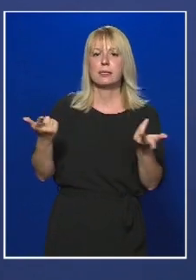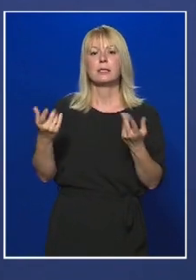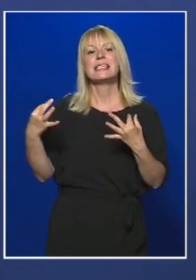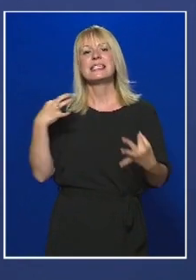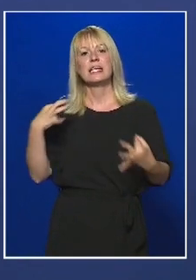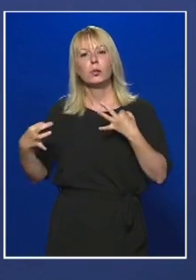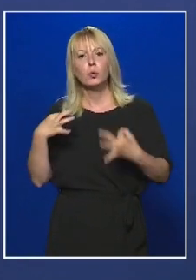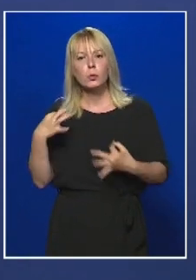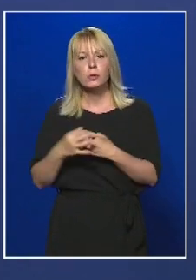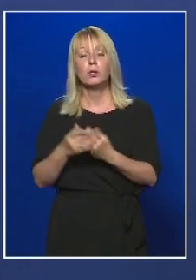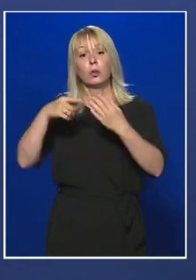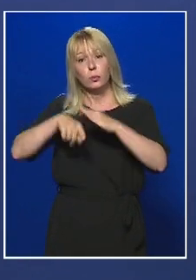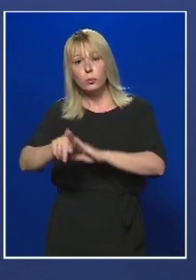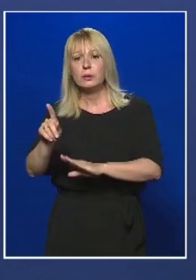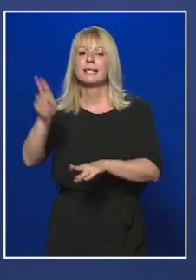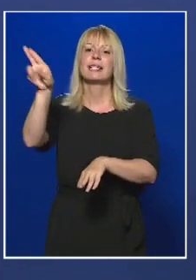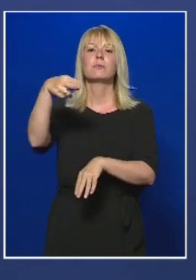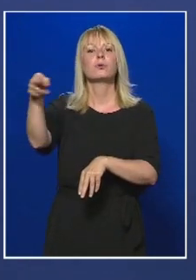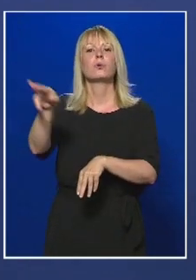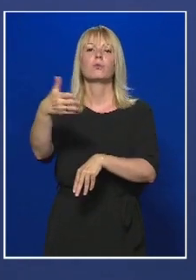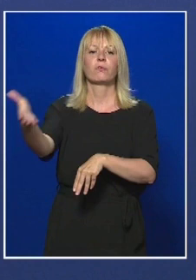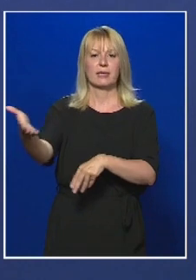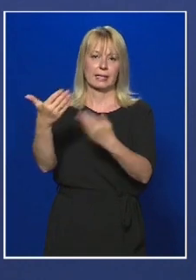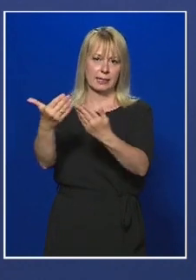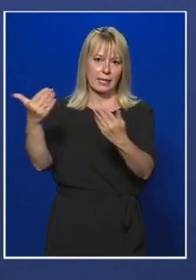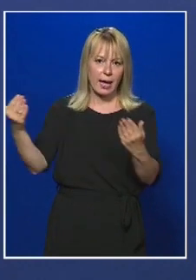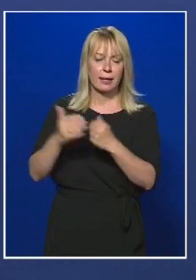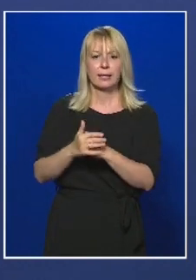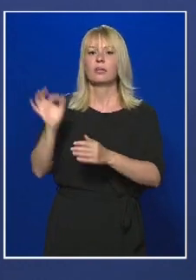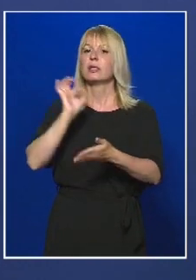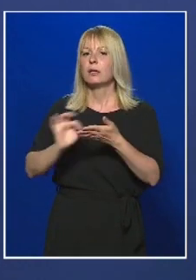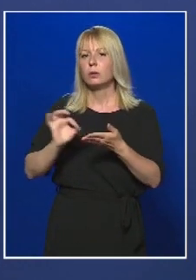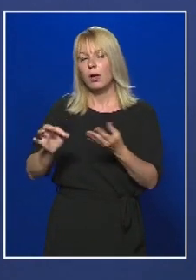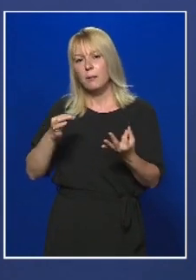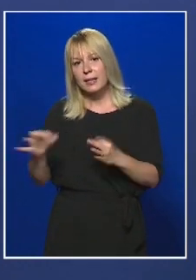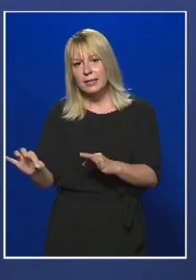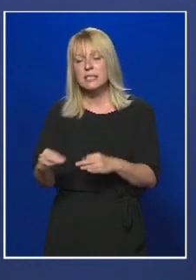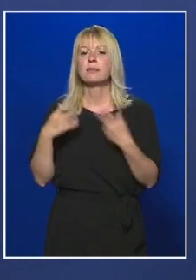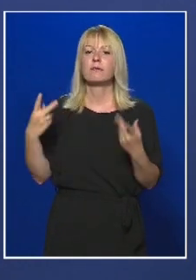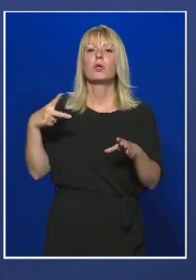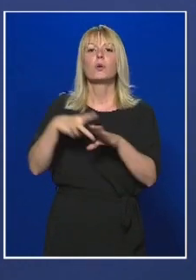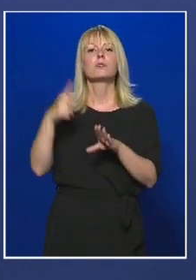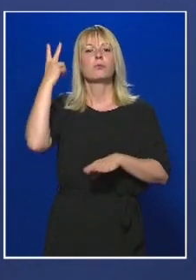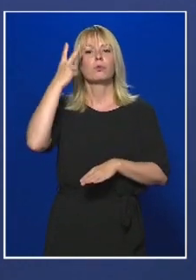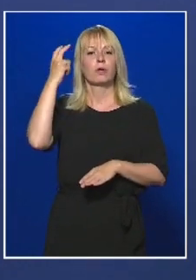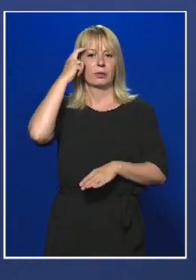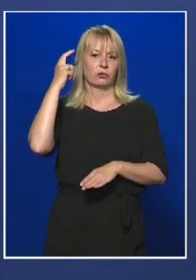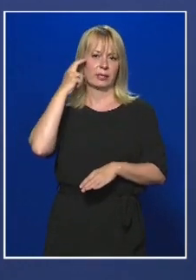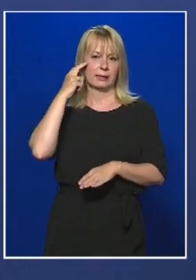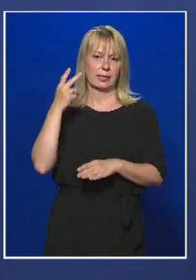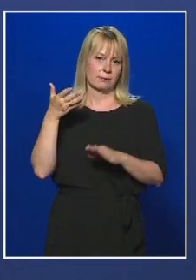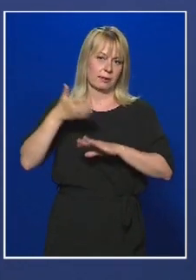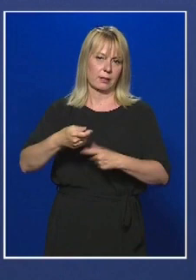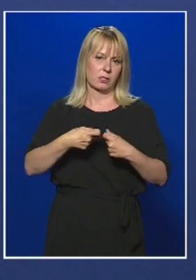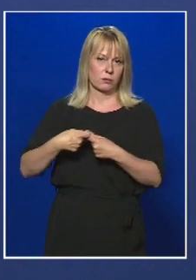cirkuszt, a kültéri képzőművészeti kiállítást, az irodalmi rendezvényt, valamint a közművelődési intézmény által